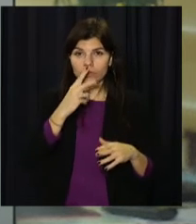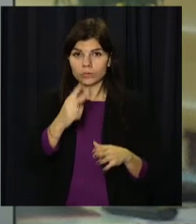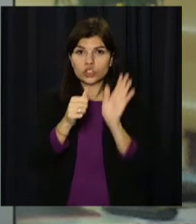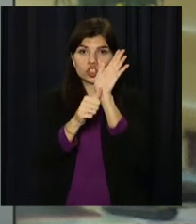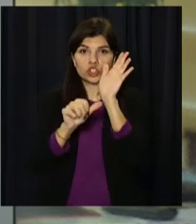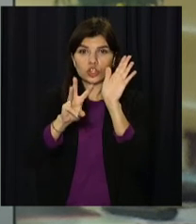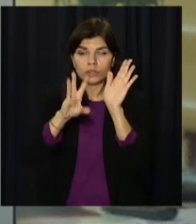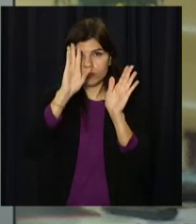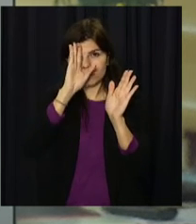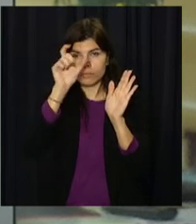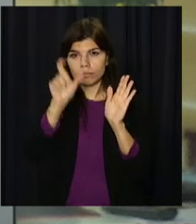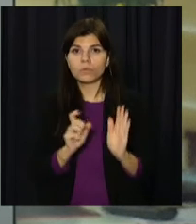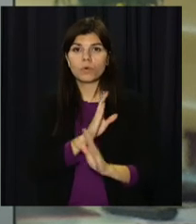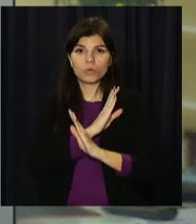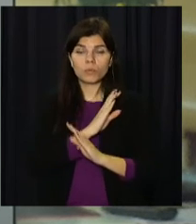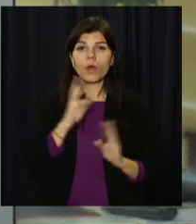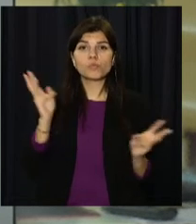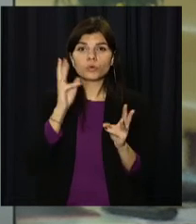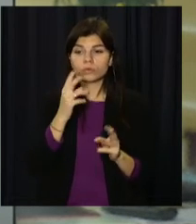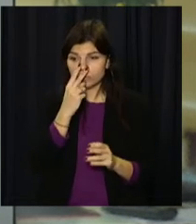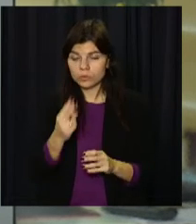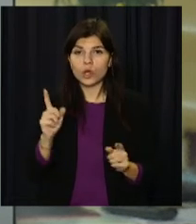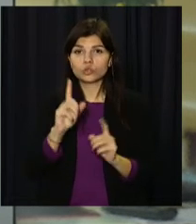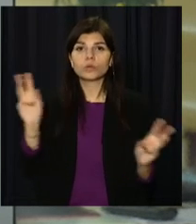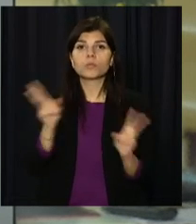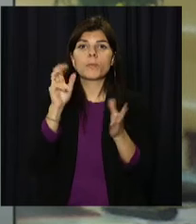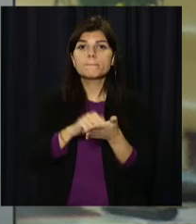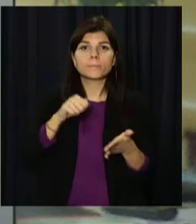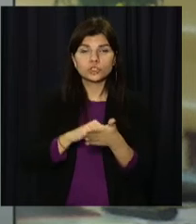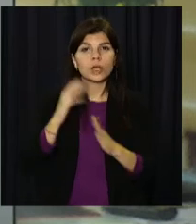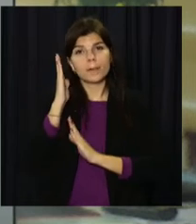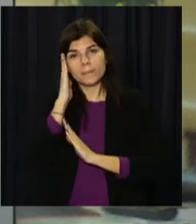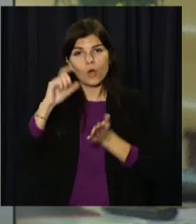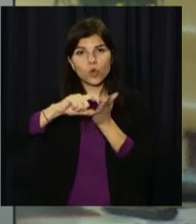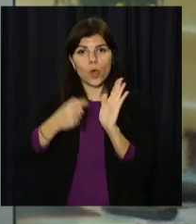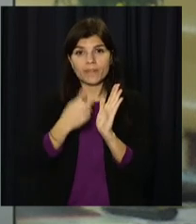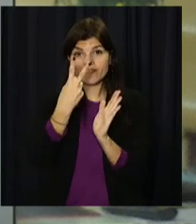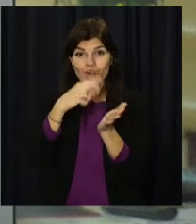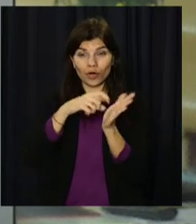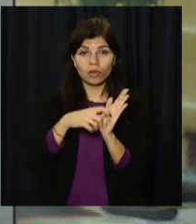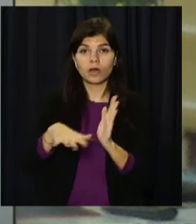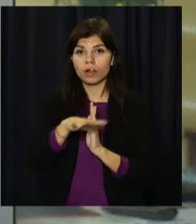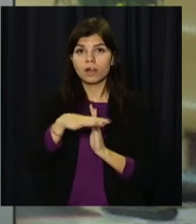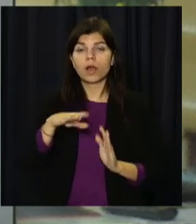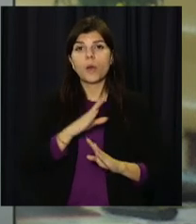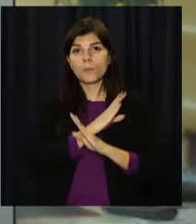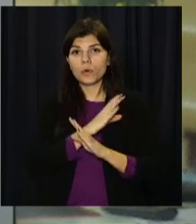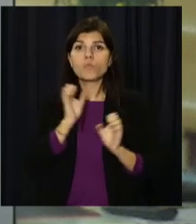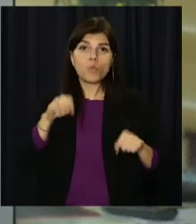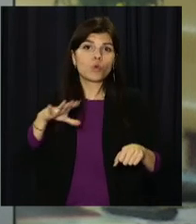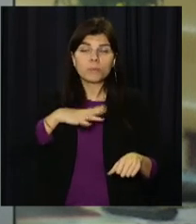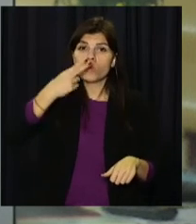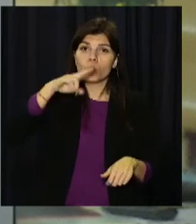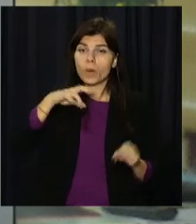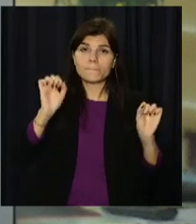-річного чоловіка. Пожежники встановили, що займання виникло в спальні двокімнатної квартири. Можливо, загиблий палив у